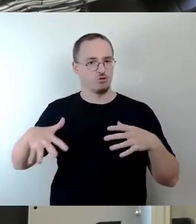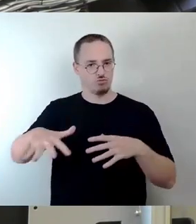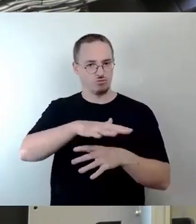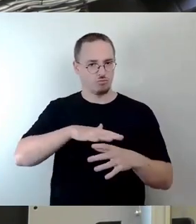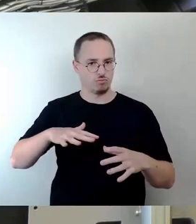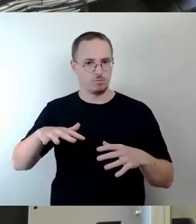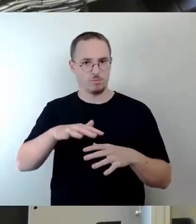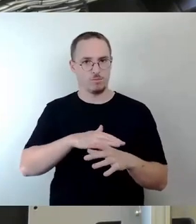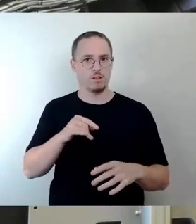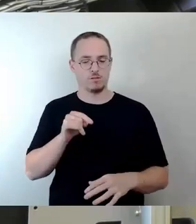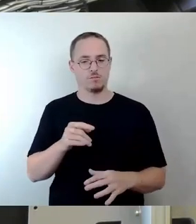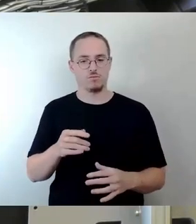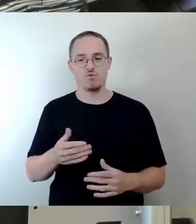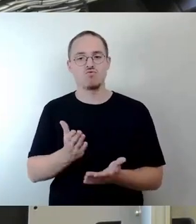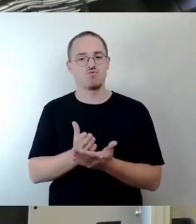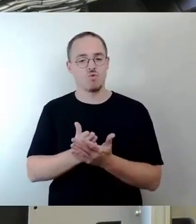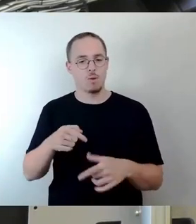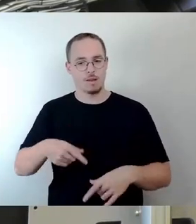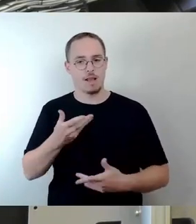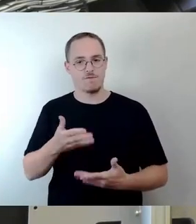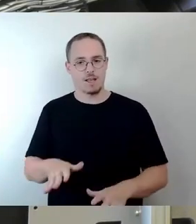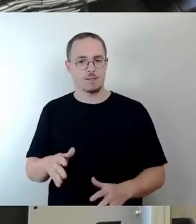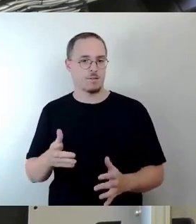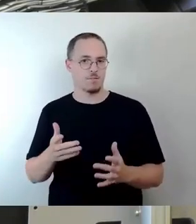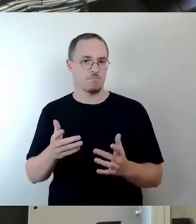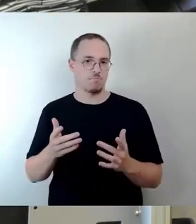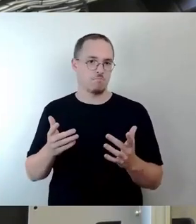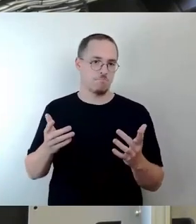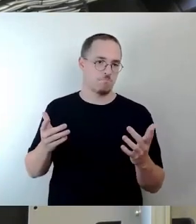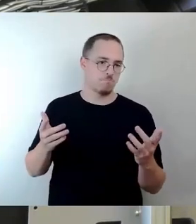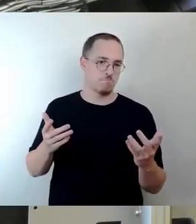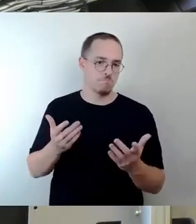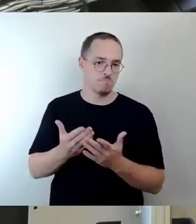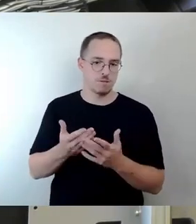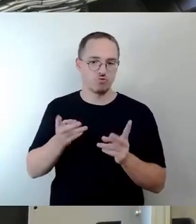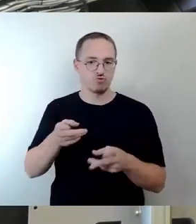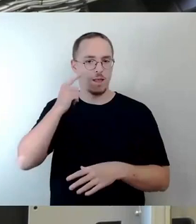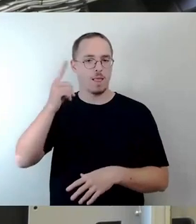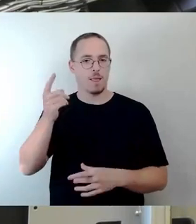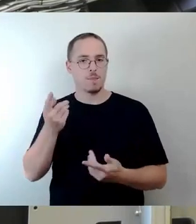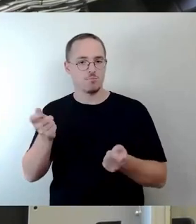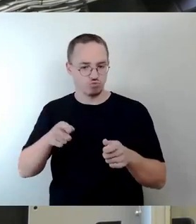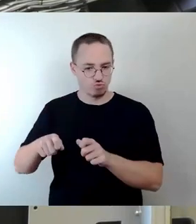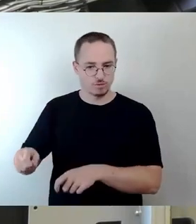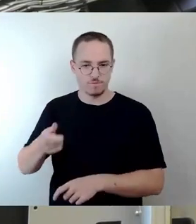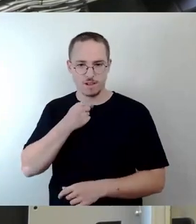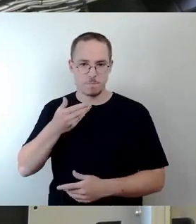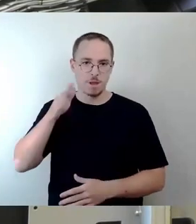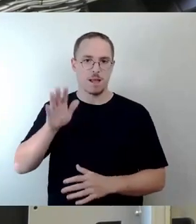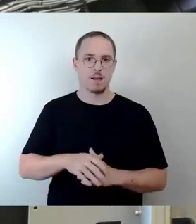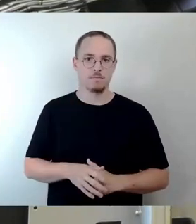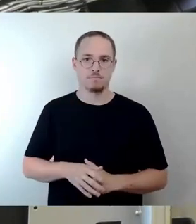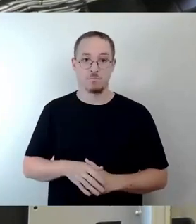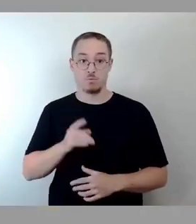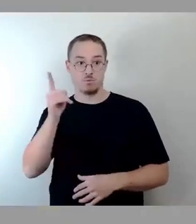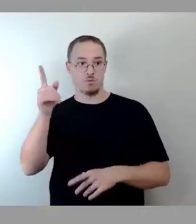ein Schwarzdeckenprogramm. Naja, vieles ist nicht. Und wenn man die beiden Bilder sieht da oben, sehen wir, dass wir da noch viel zu tun haben. Da